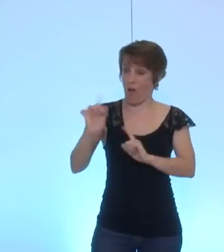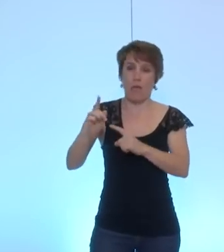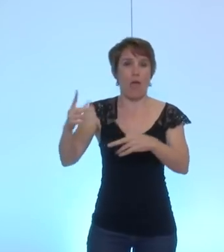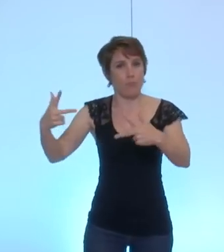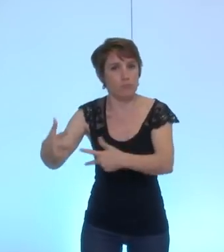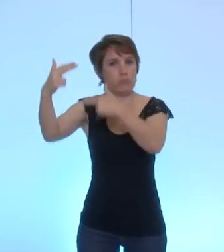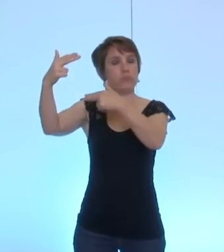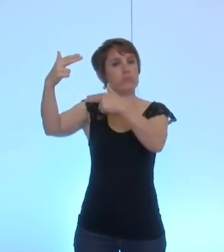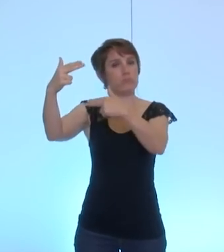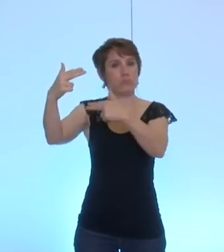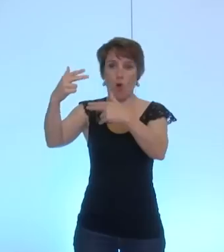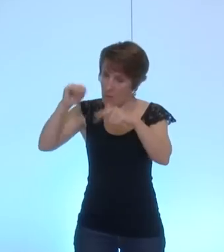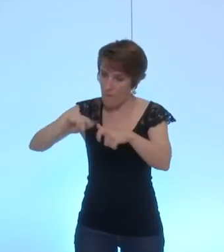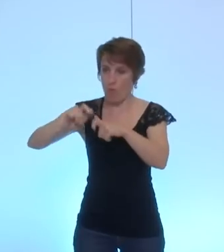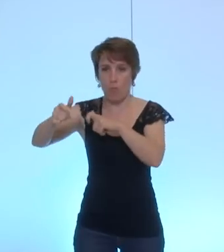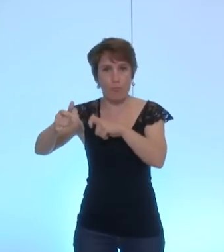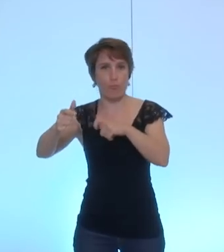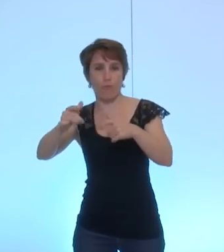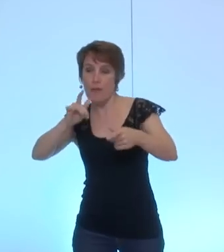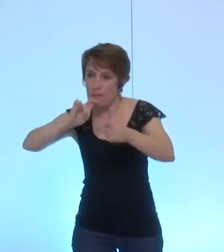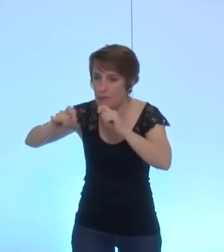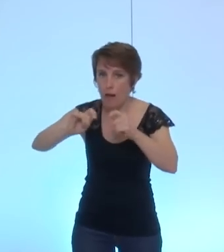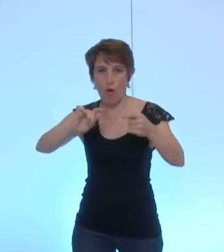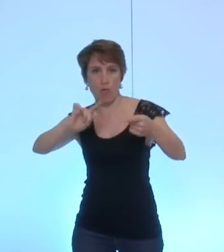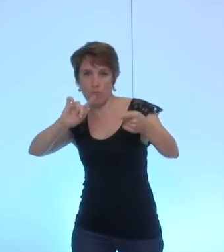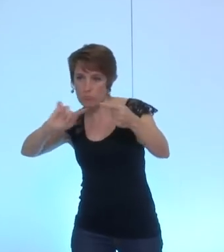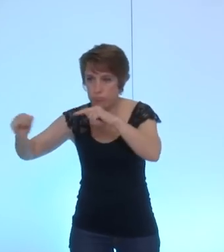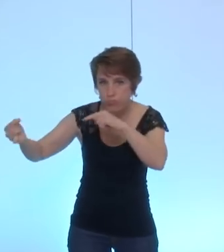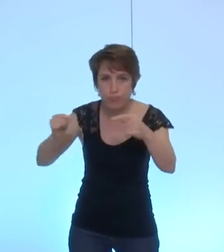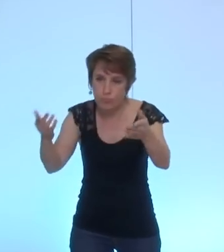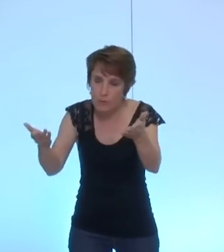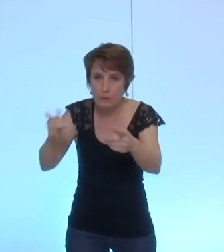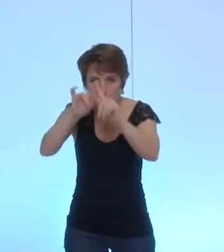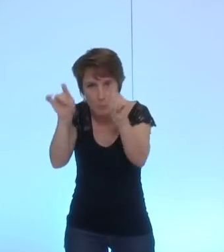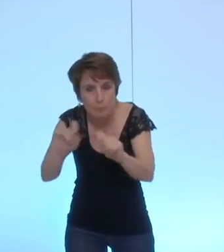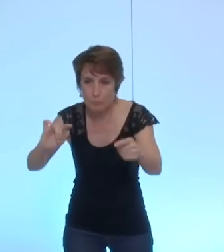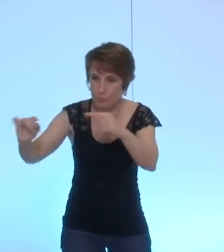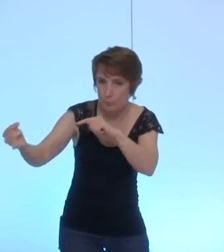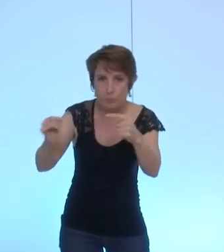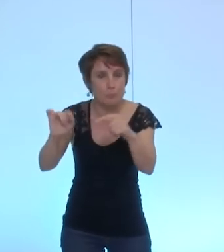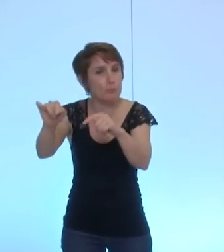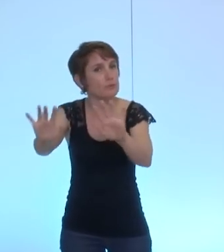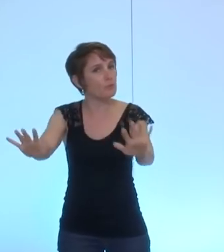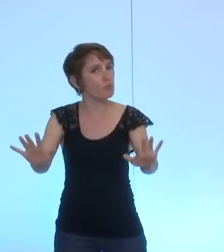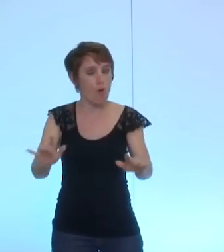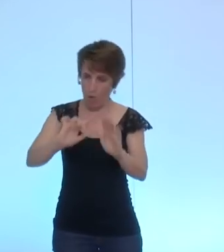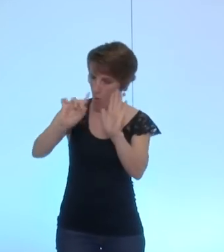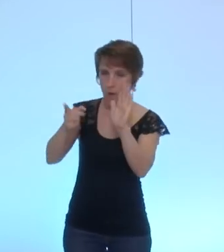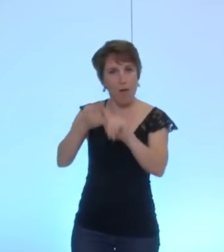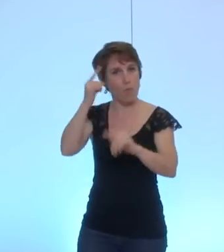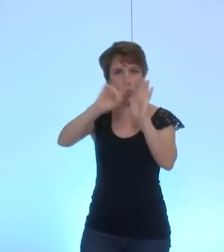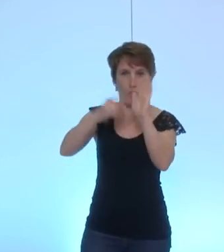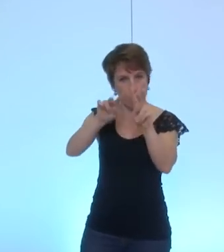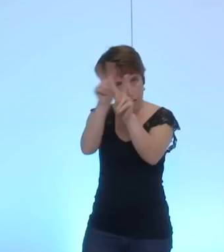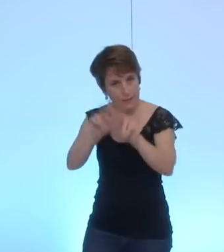du dialogue et de la diplomatie la base de tout accord doit être le droit international et les respects de la résolution